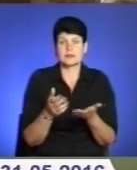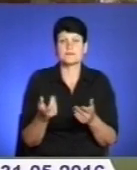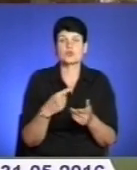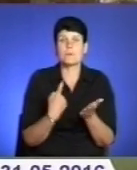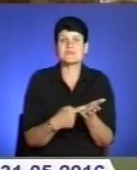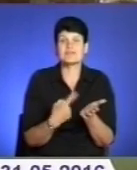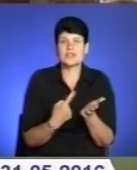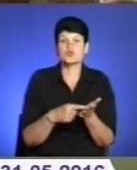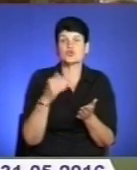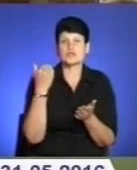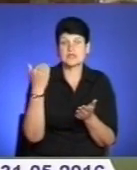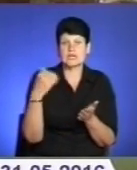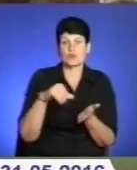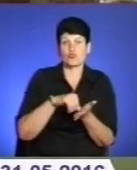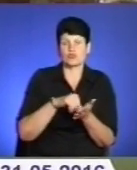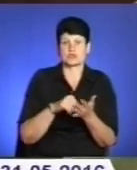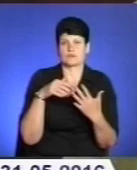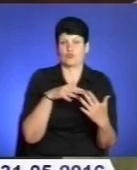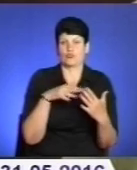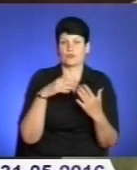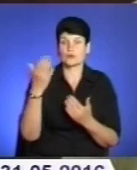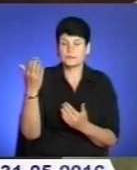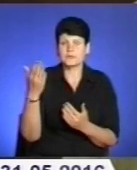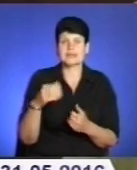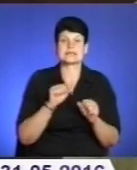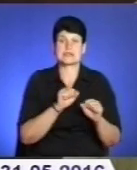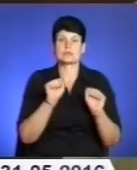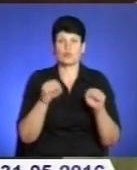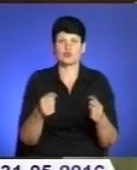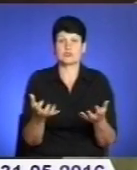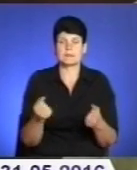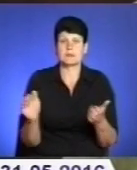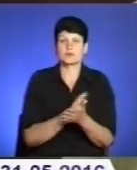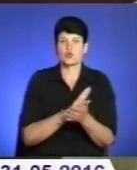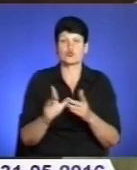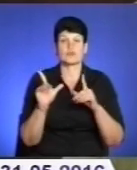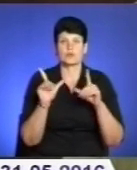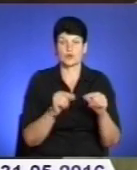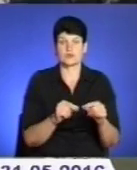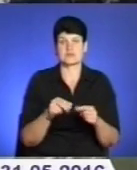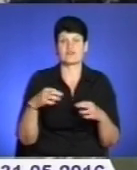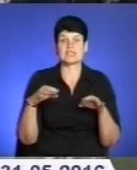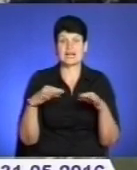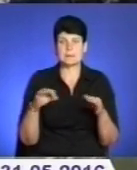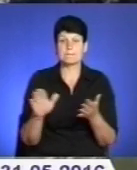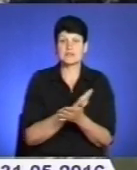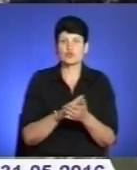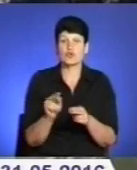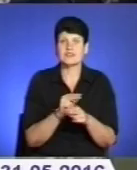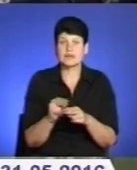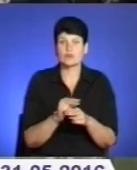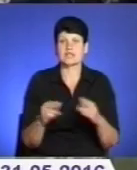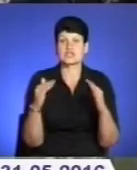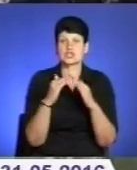підтверджують їх участь у бойових діях. Захисники зможуть отримати безкоштовний проїзд у громадському транспорті, безкоштовне лікування,